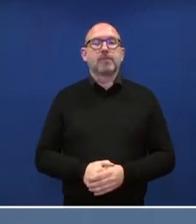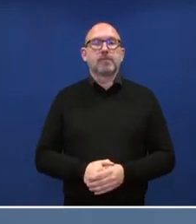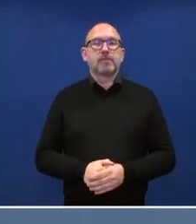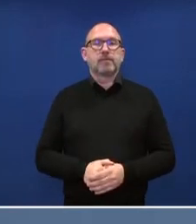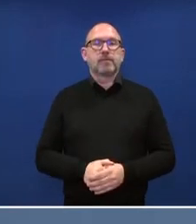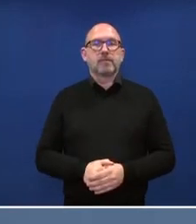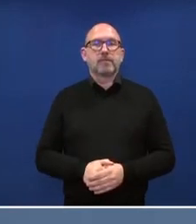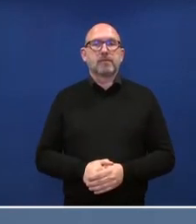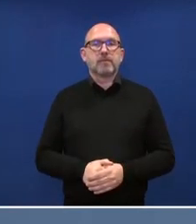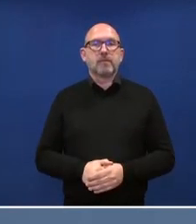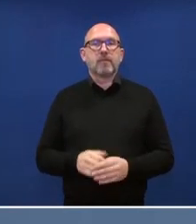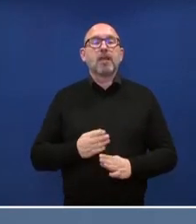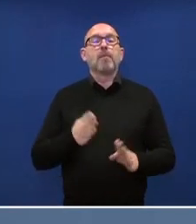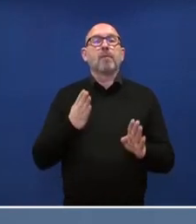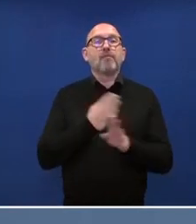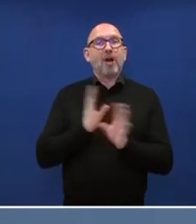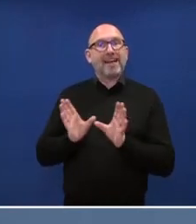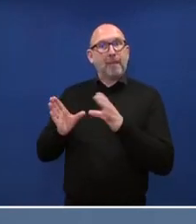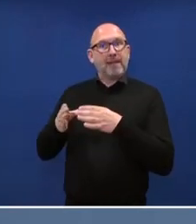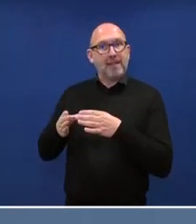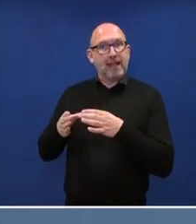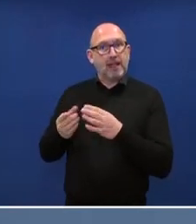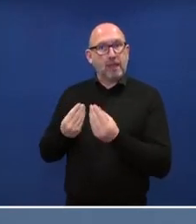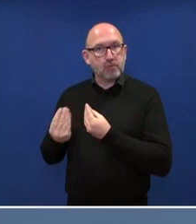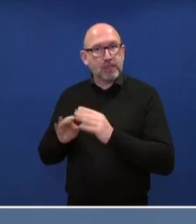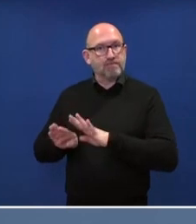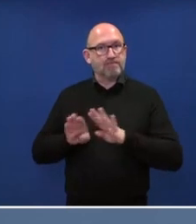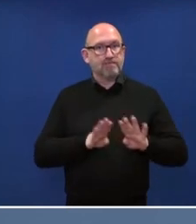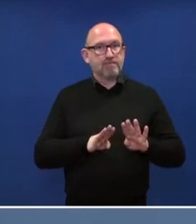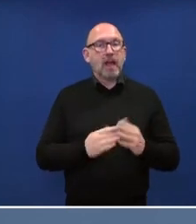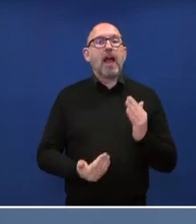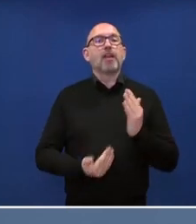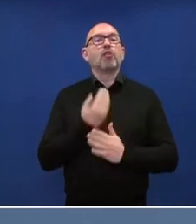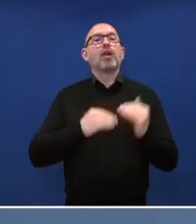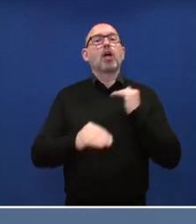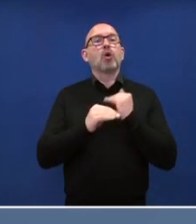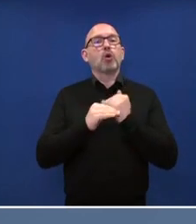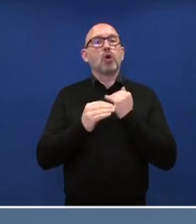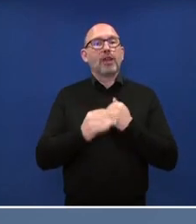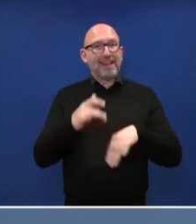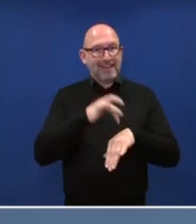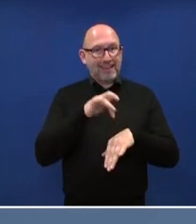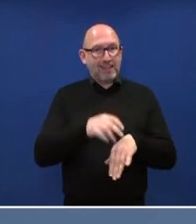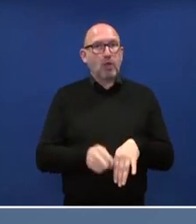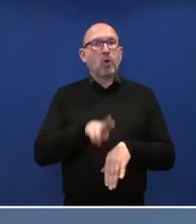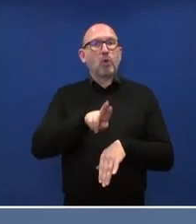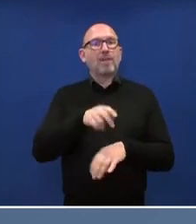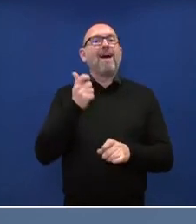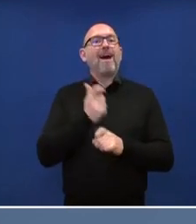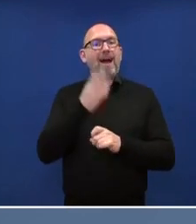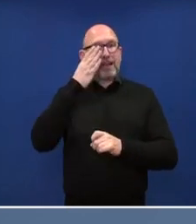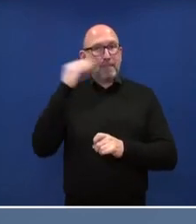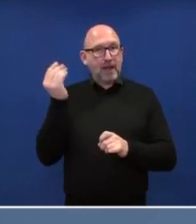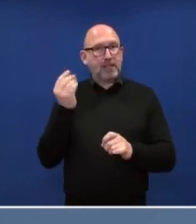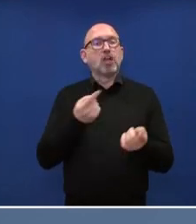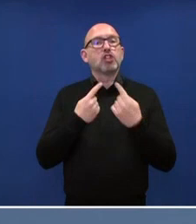Bevor wir zum Kabinett von heute kommen, eine neue Kollegin möchte sich vorstellen, Uta Hartmann, als Sprecherin des